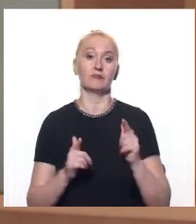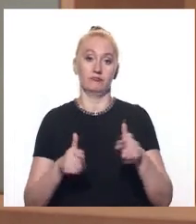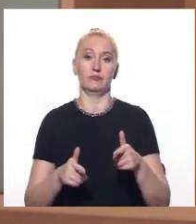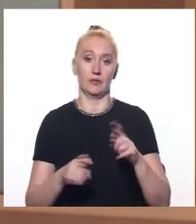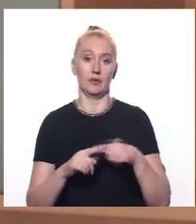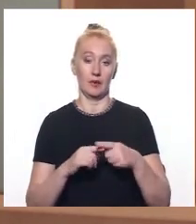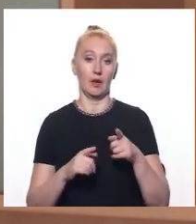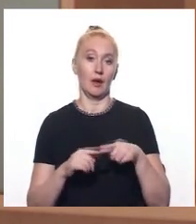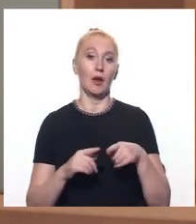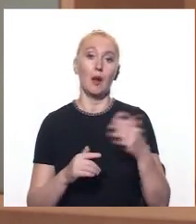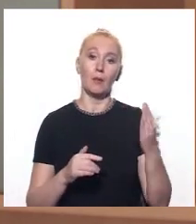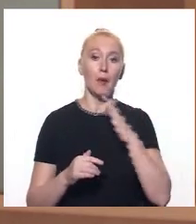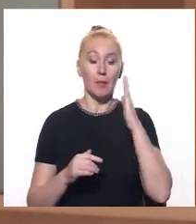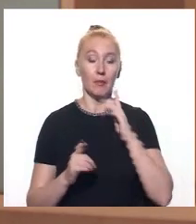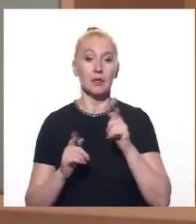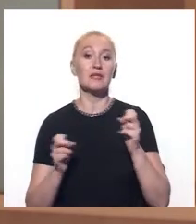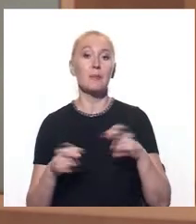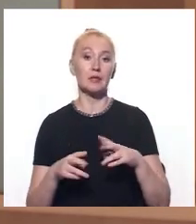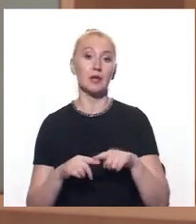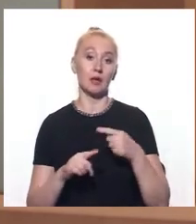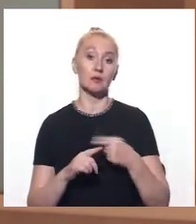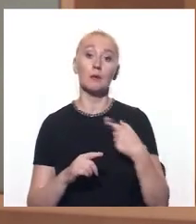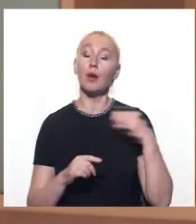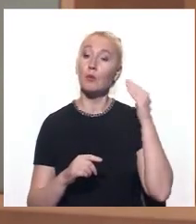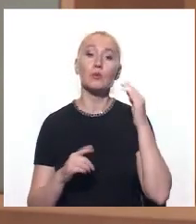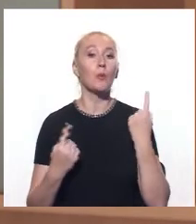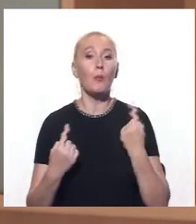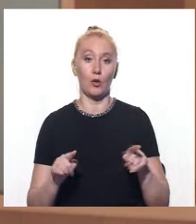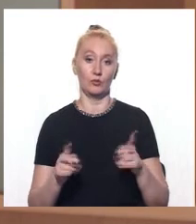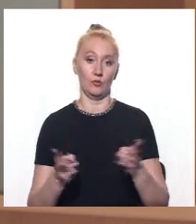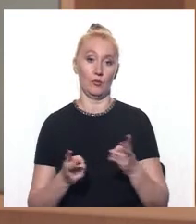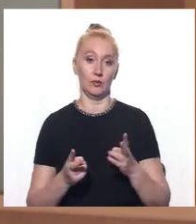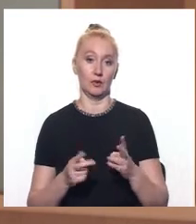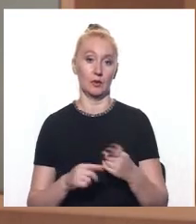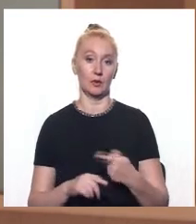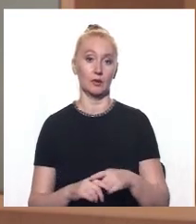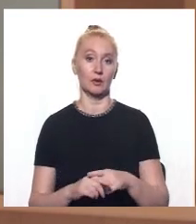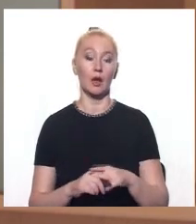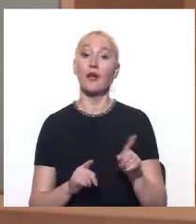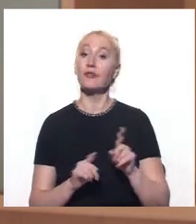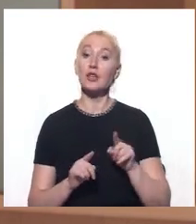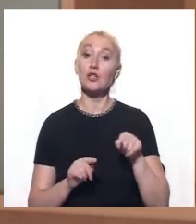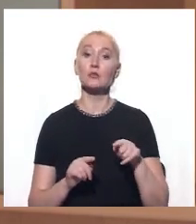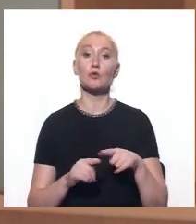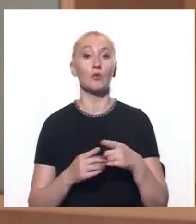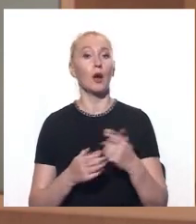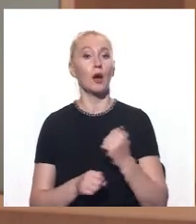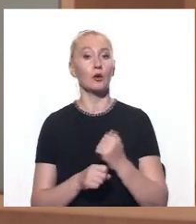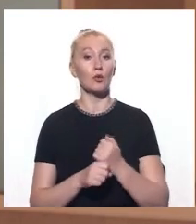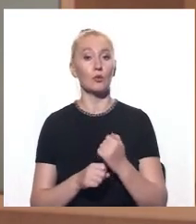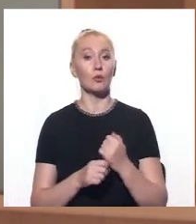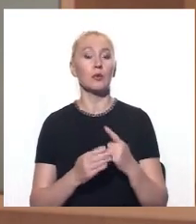студентами, їхніми батьками, спеціальностями, на мою думку, треба не так. Не тим, щоб робити